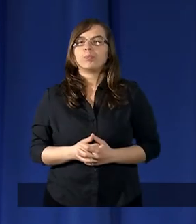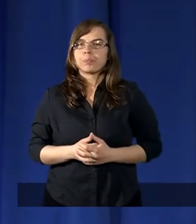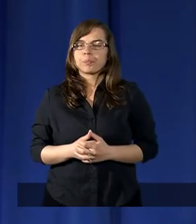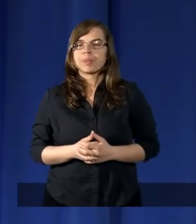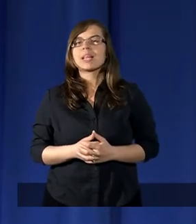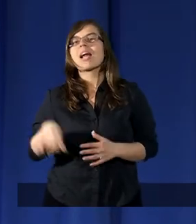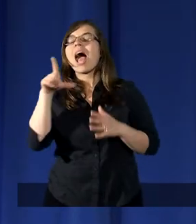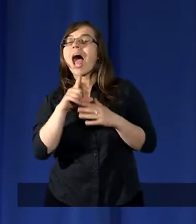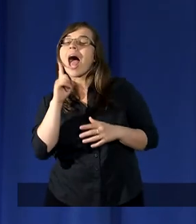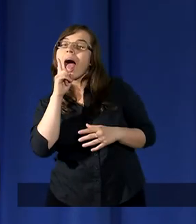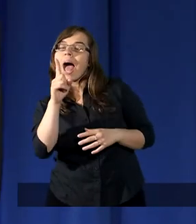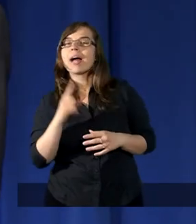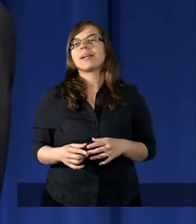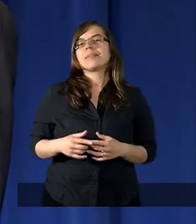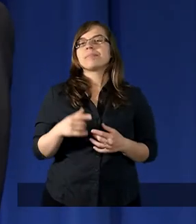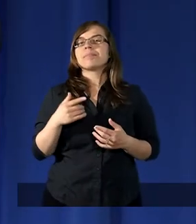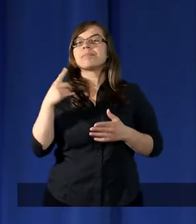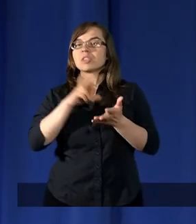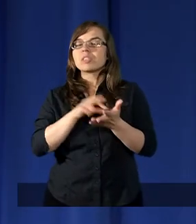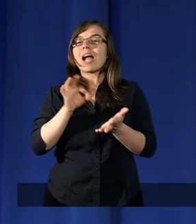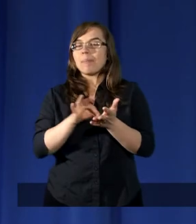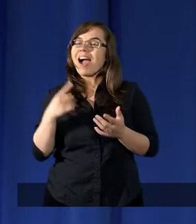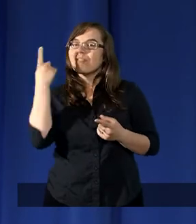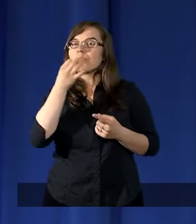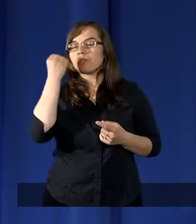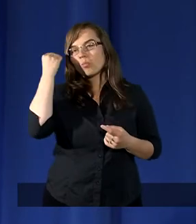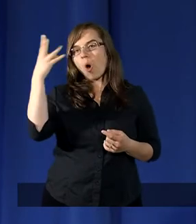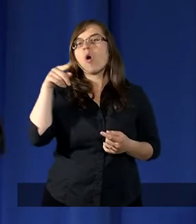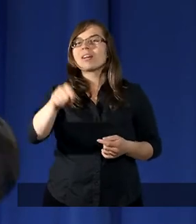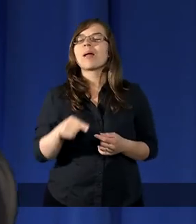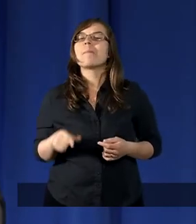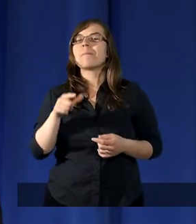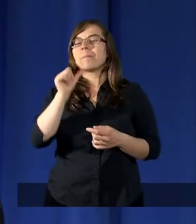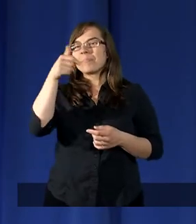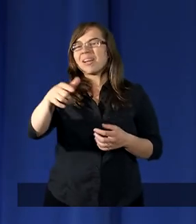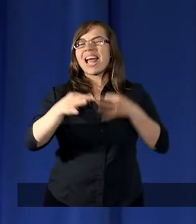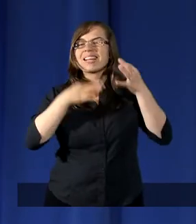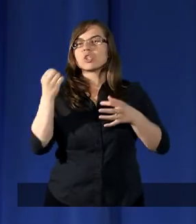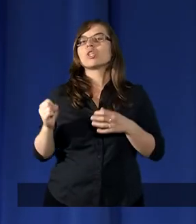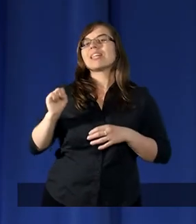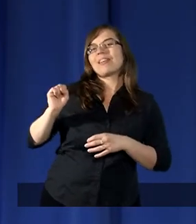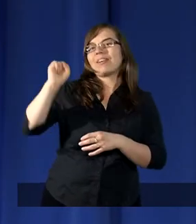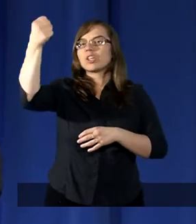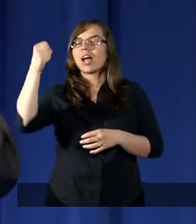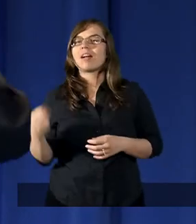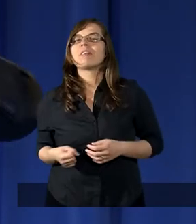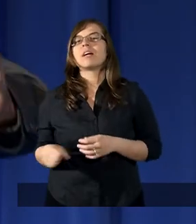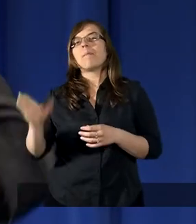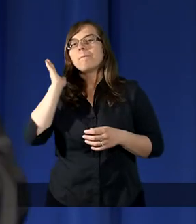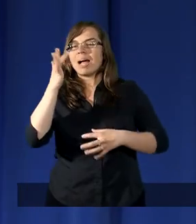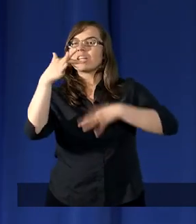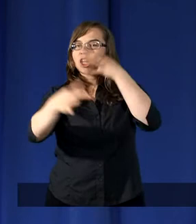Ale czytamy i na pewno Mojżesz w tej pieśni zwycięstwa będzie